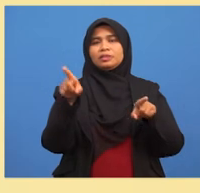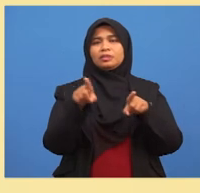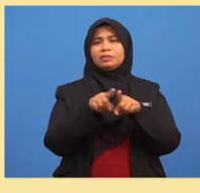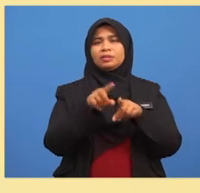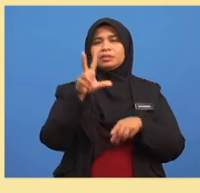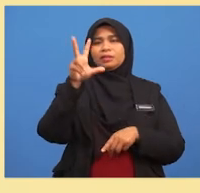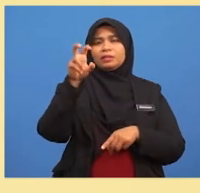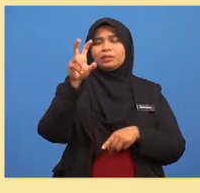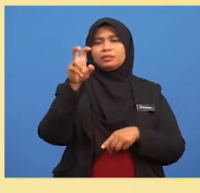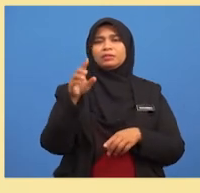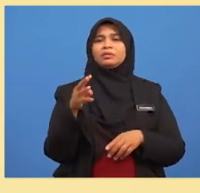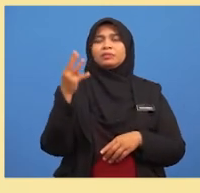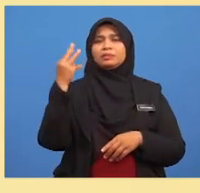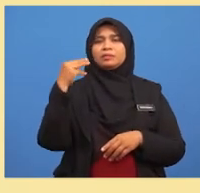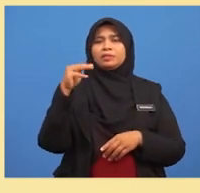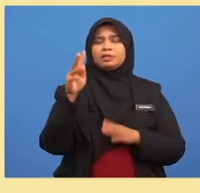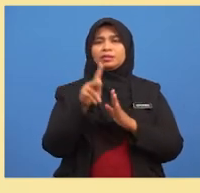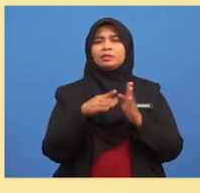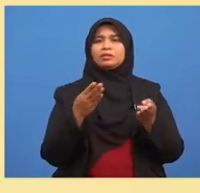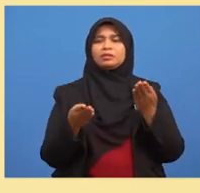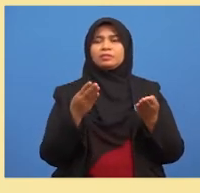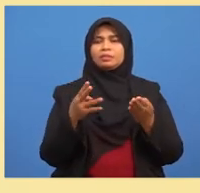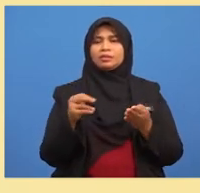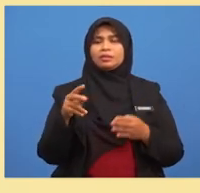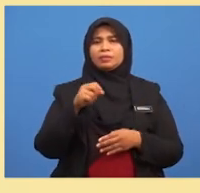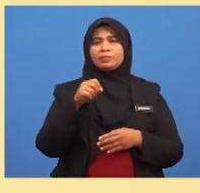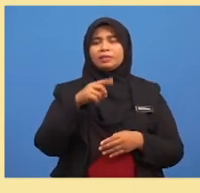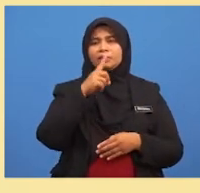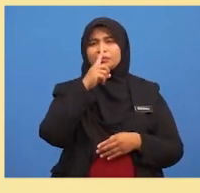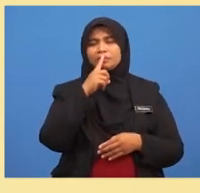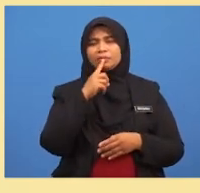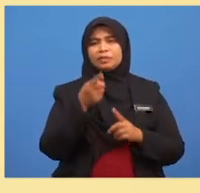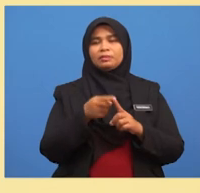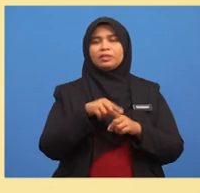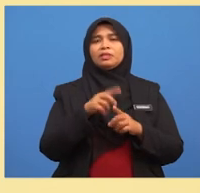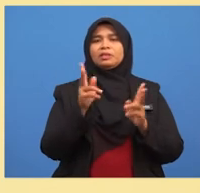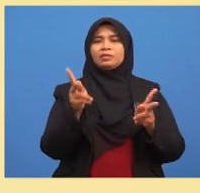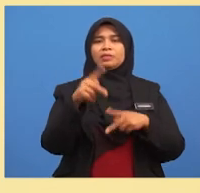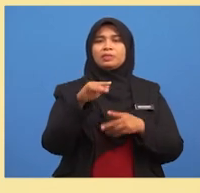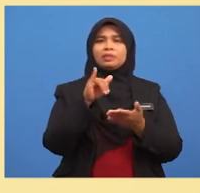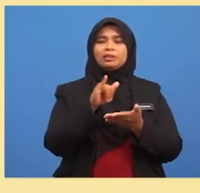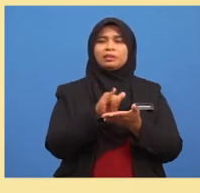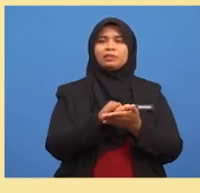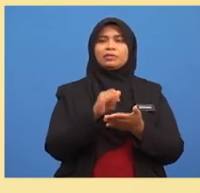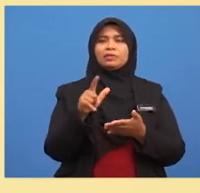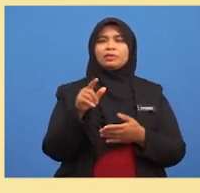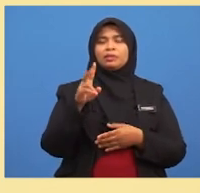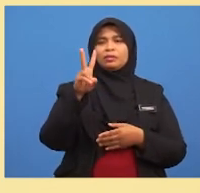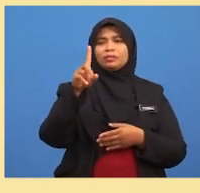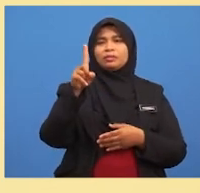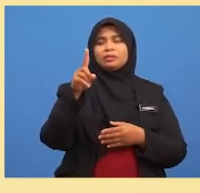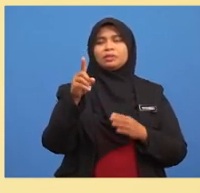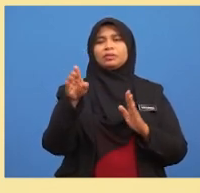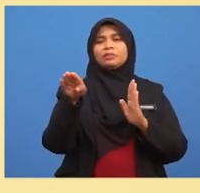Maka kebarang kalian memilih pen merah daripada kotak itu ialah 21 per